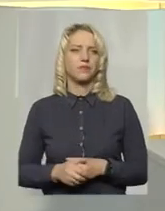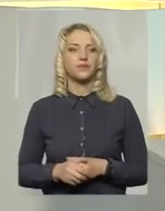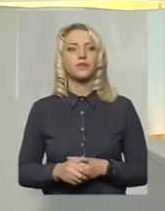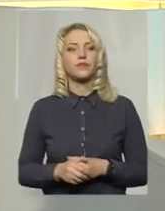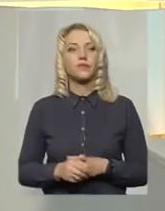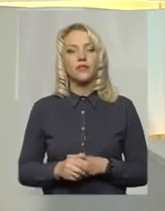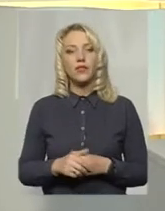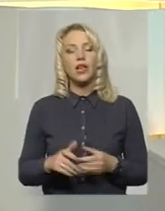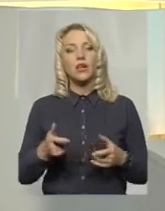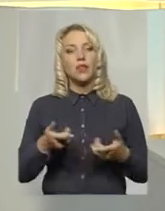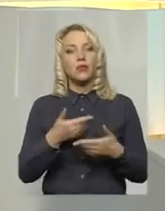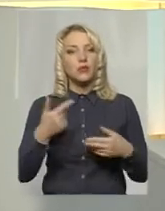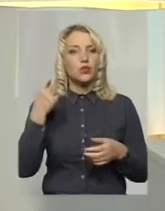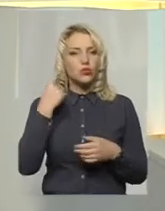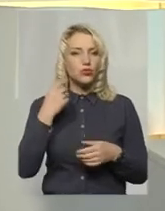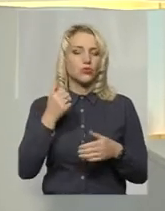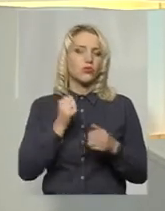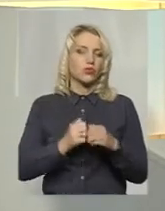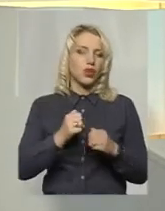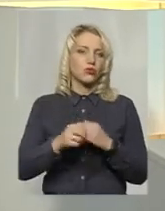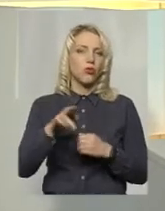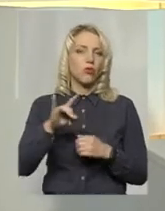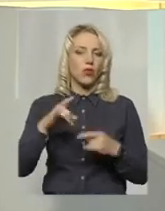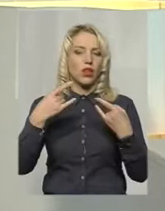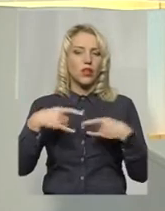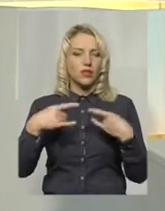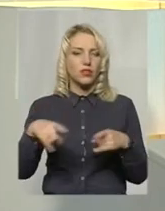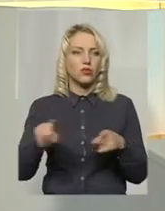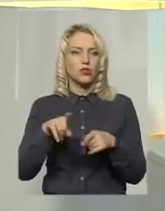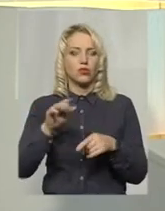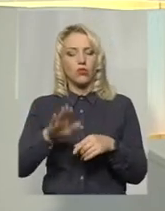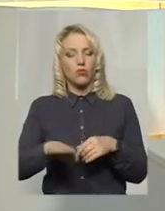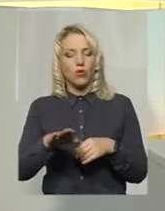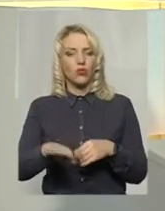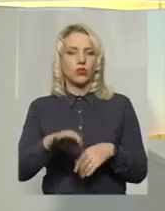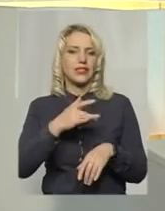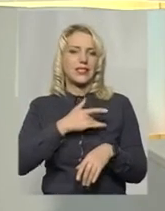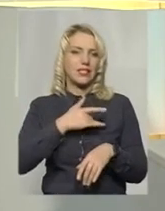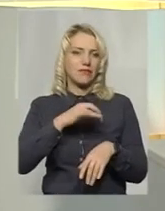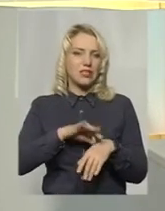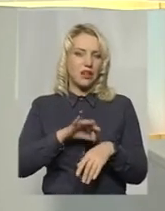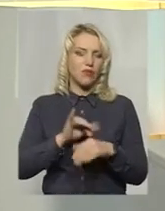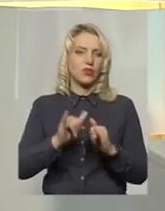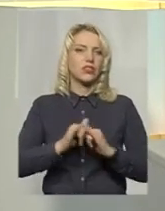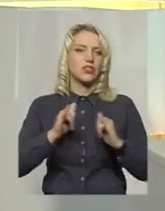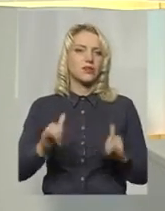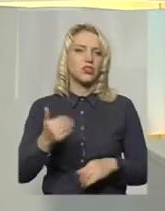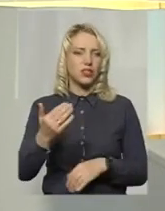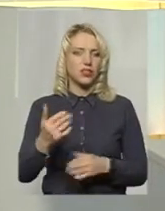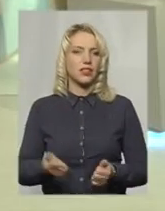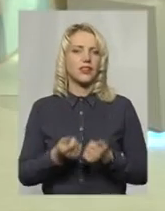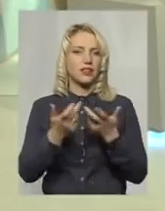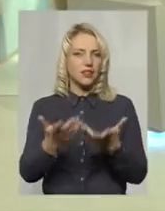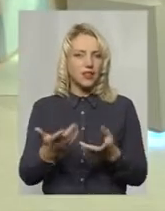Досить часто ми чуємо по телевізору про те, що і молодшують серцеві захворювання, і збільшується їх кількість. Ви на